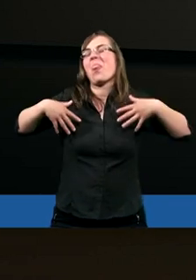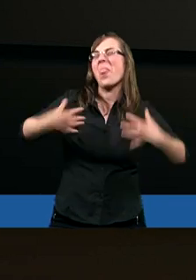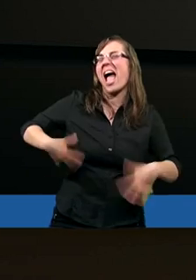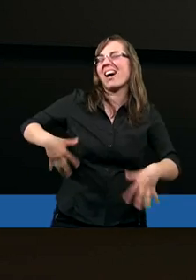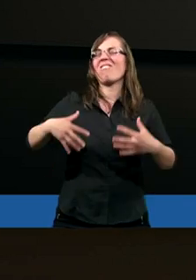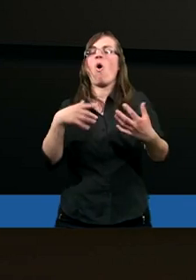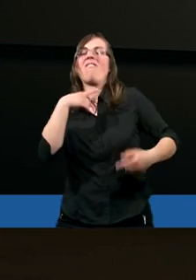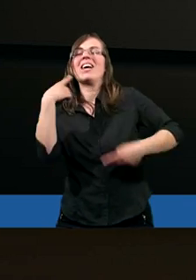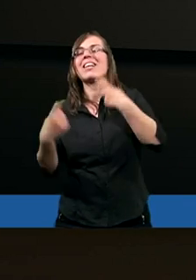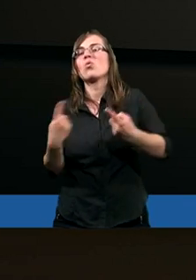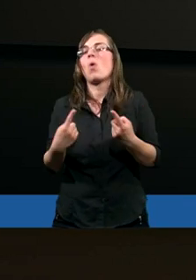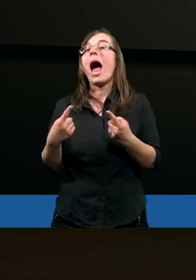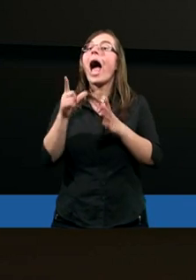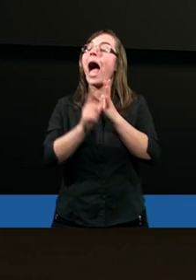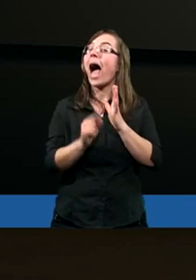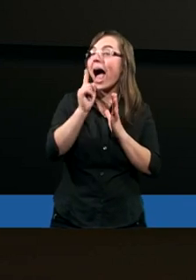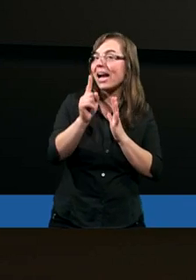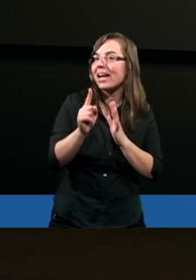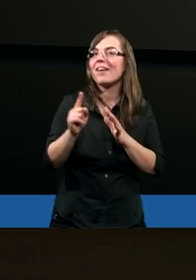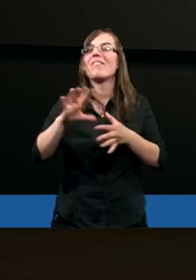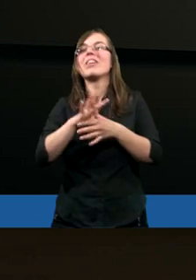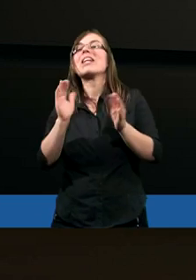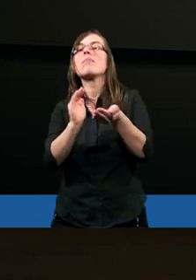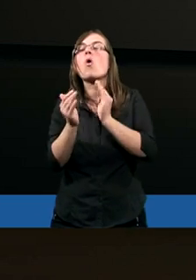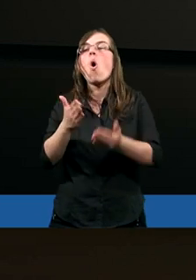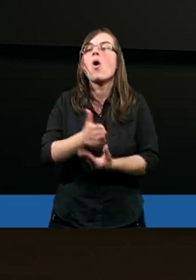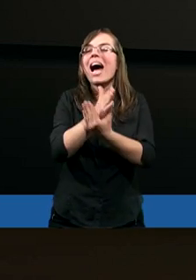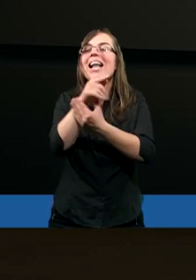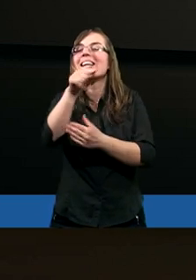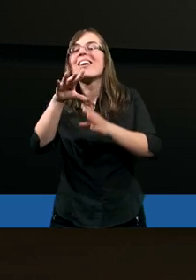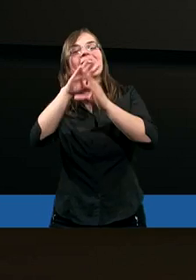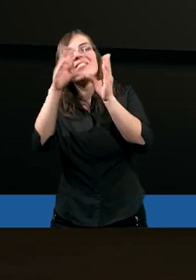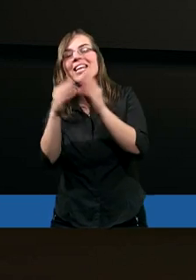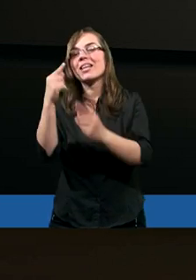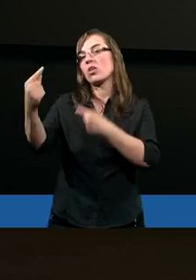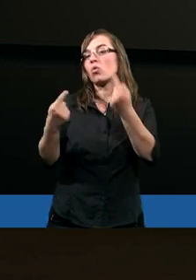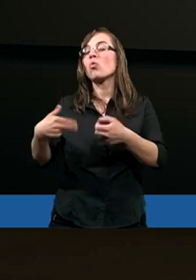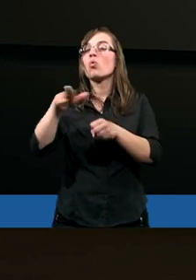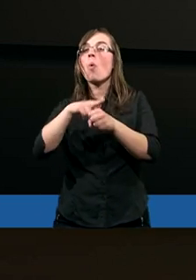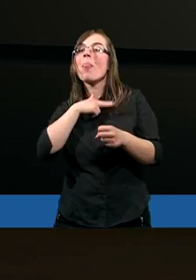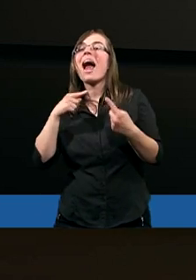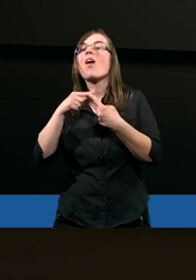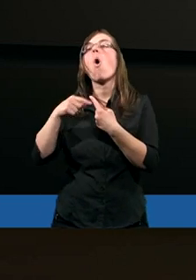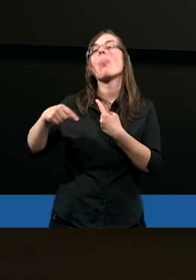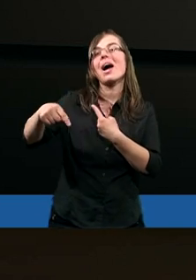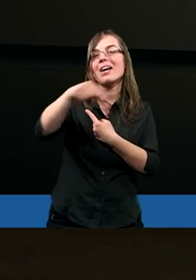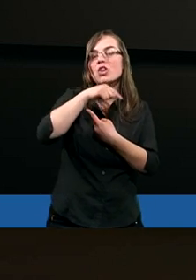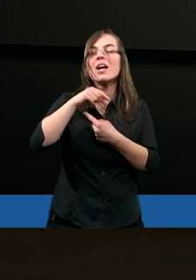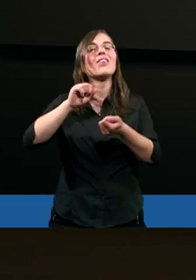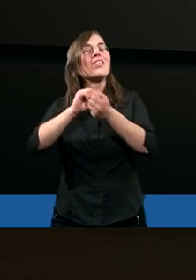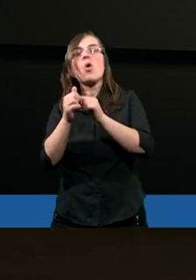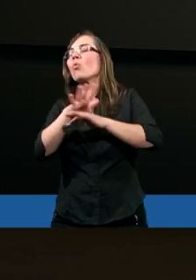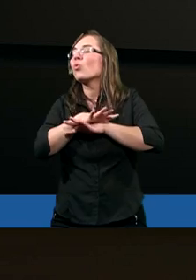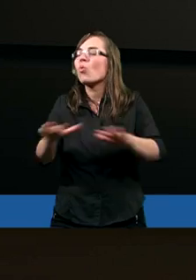nerwowe sytuacje, ale sposób radzenia sobie z tymi wszystkimi sytuacjami, które nas otaczają, są